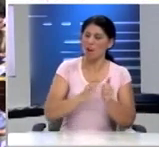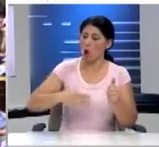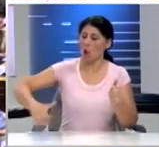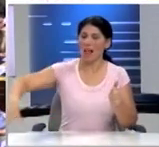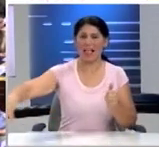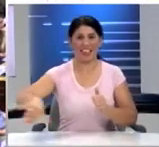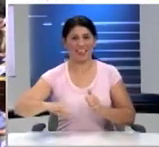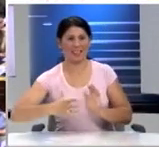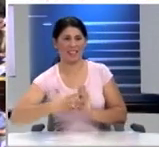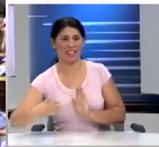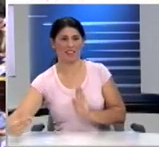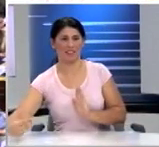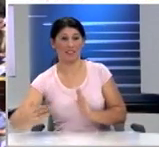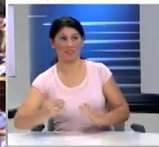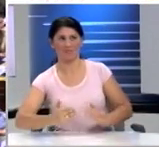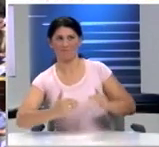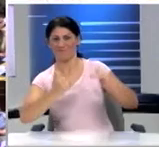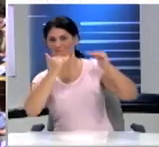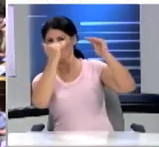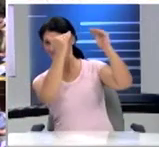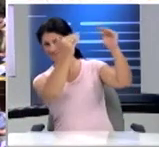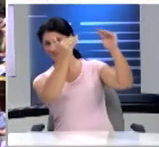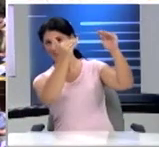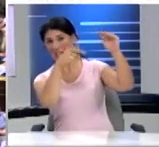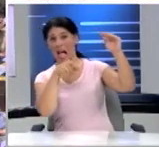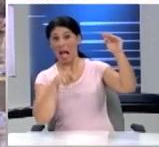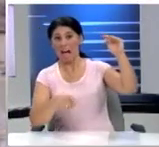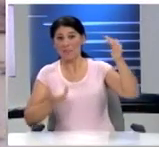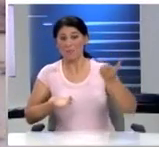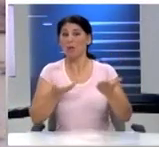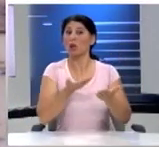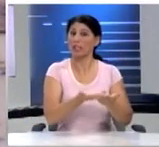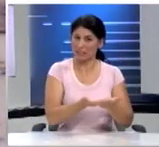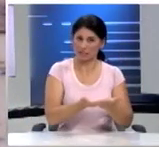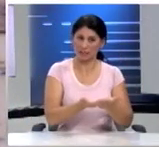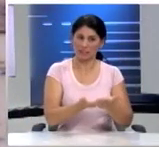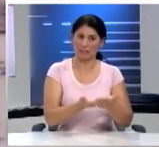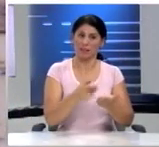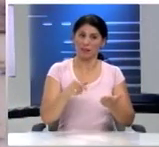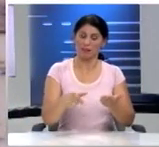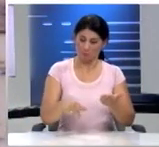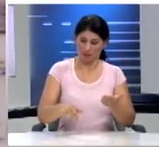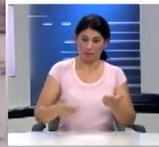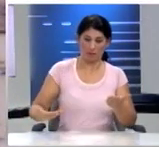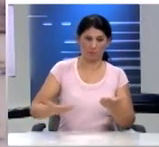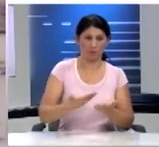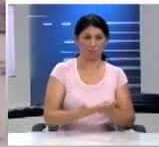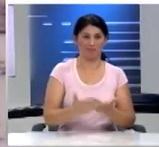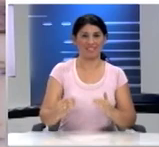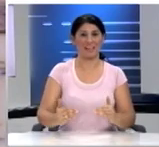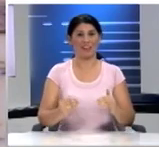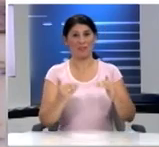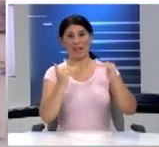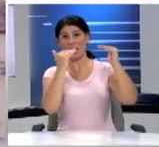ανέβασε πολύ τον πύχη δηλαδή και αυτή η πρόταση που έχετε εδώ ανεβάζει τον